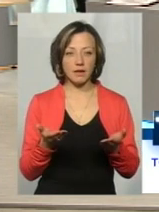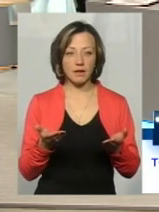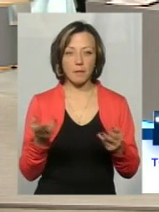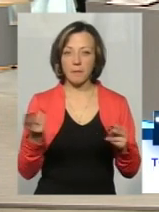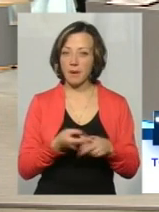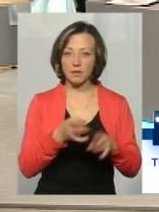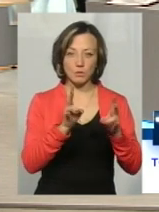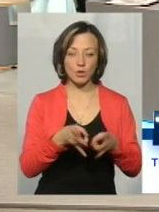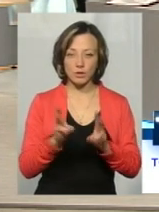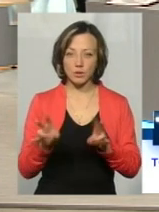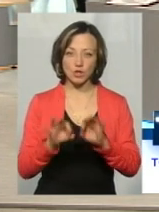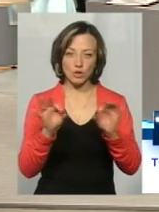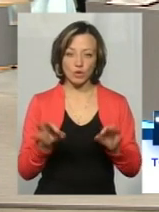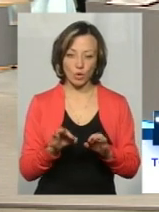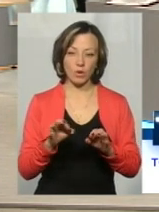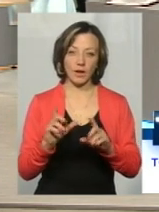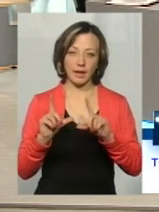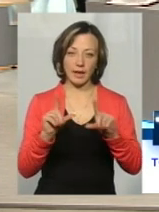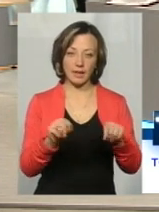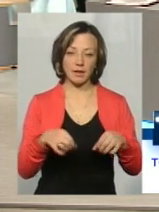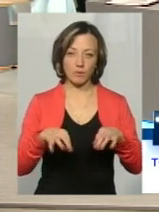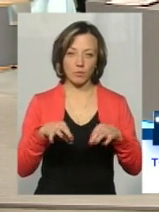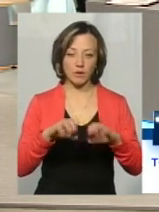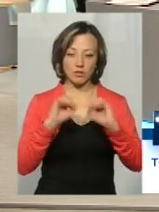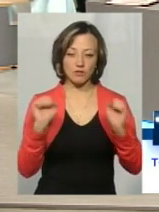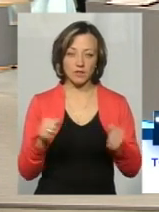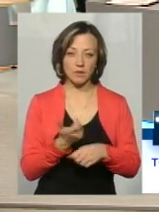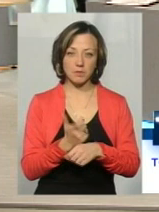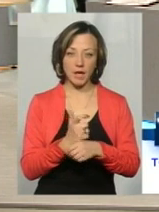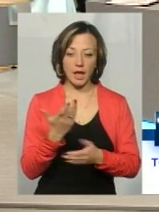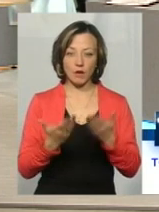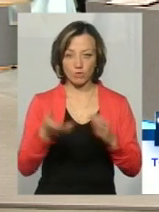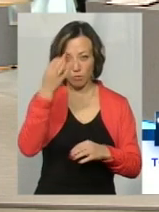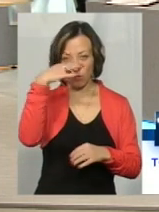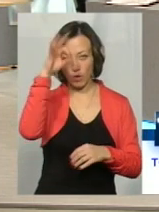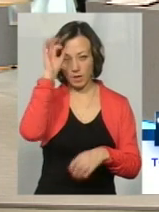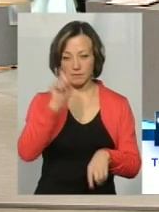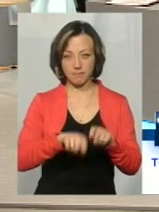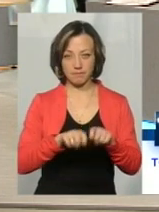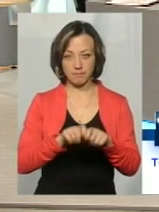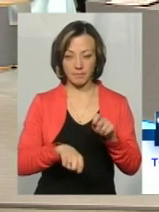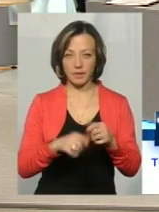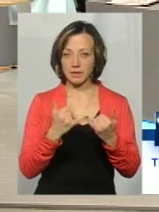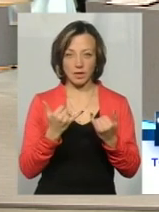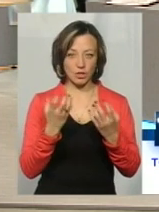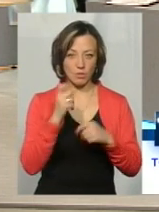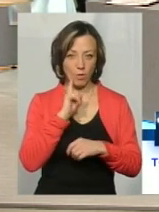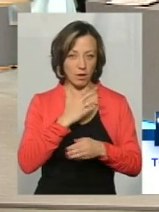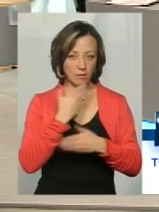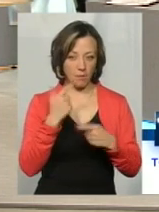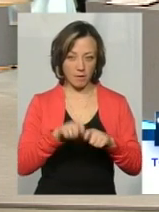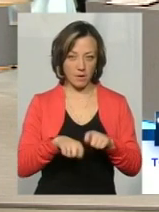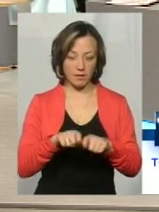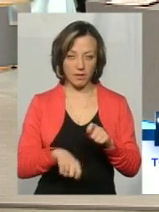потерпілих, без нічого. Їде автомобіль, так, перевищив швидкість, і якщо в поліції є прилад для вимірювання, чого зараз немає, так, то